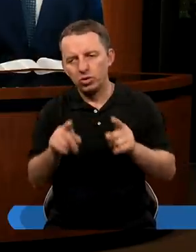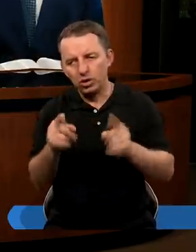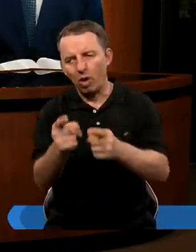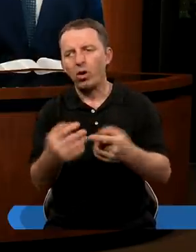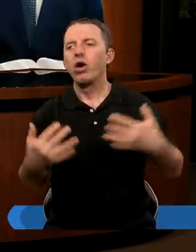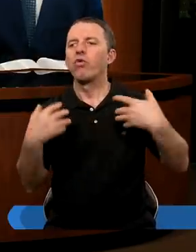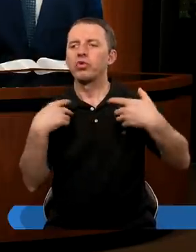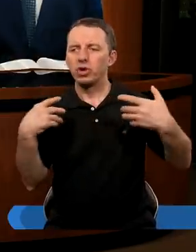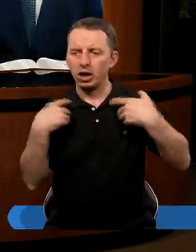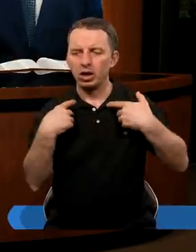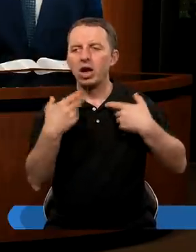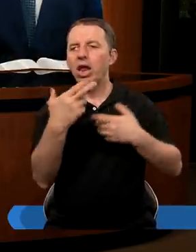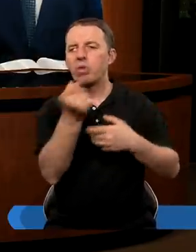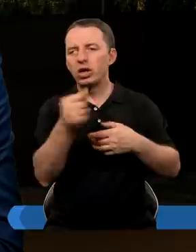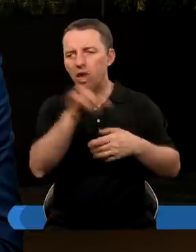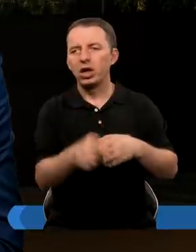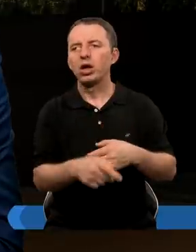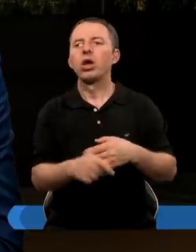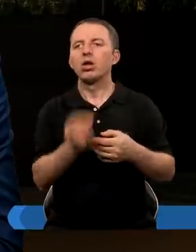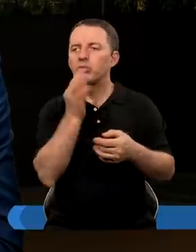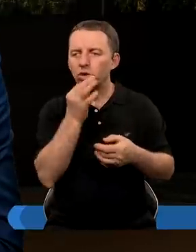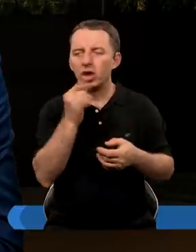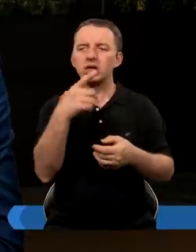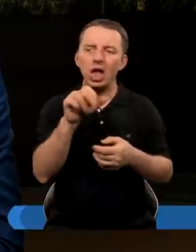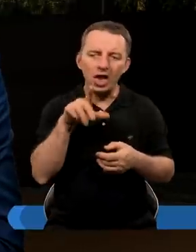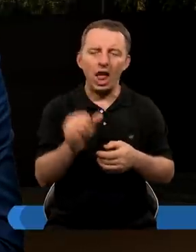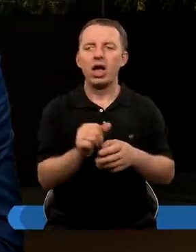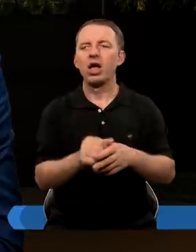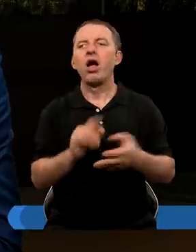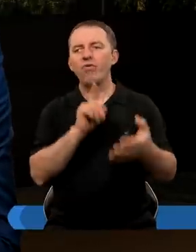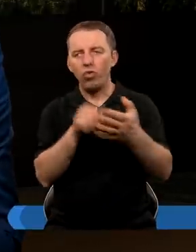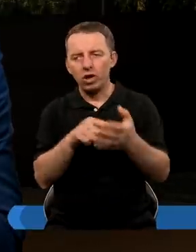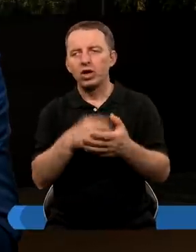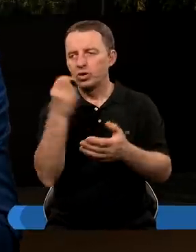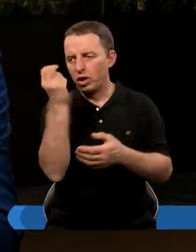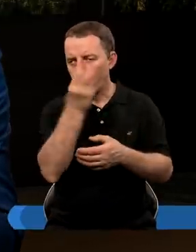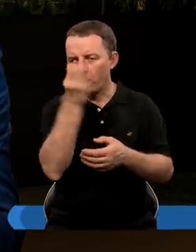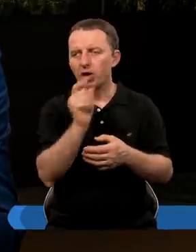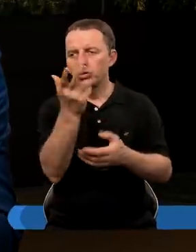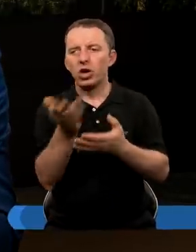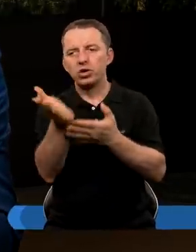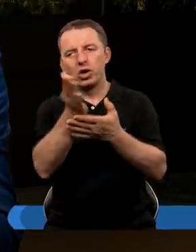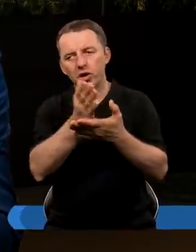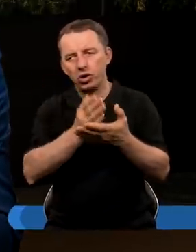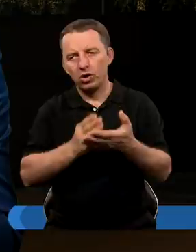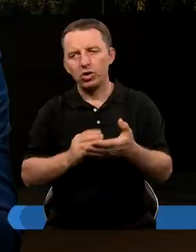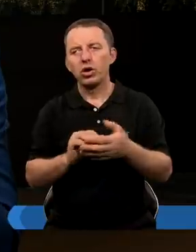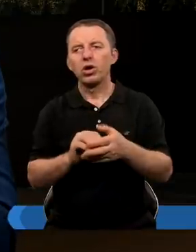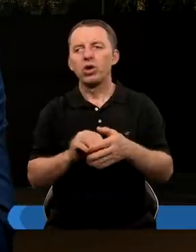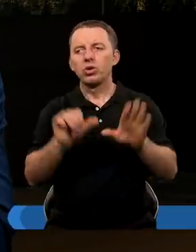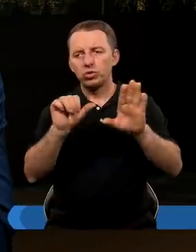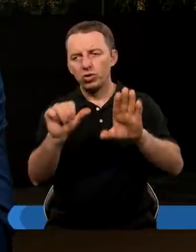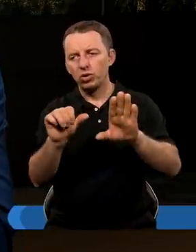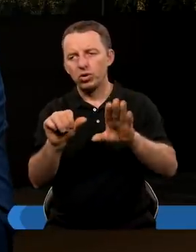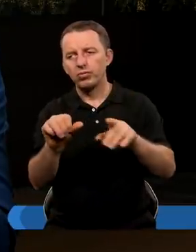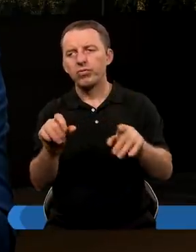działa w życiu Boga Nazara, trzech młodzieńców, Daniela i zobaczmy, co jest ciekawe, trzeci rozdział zaznębia się